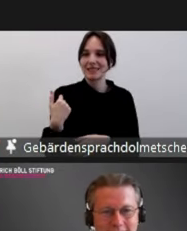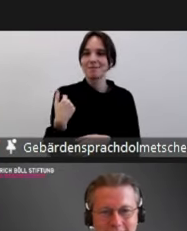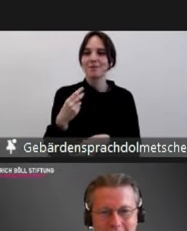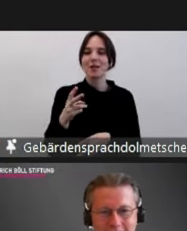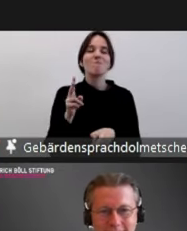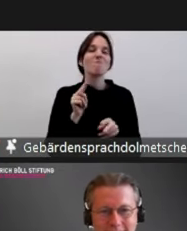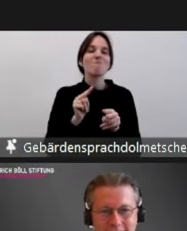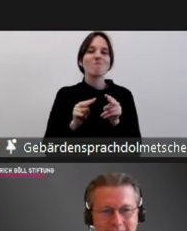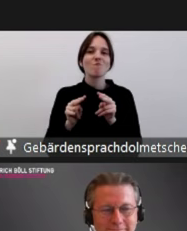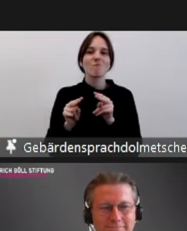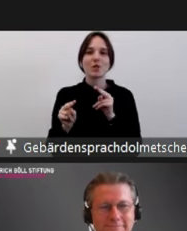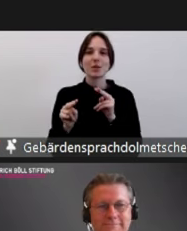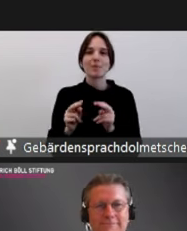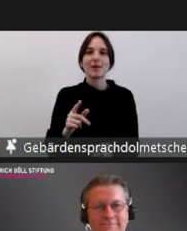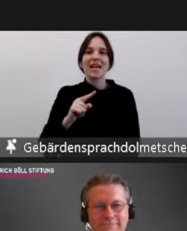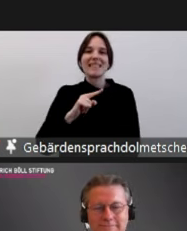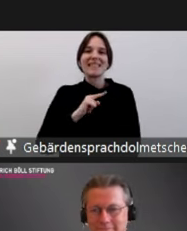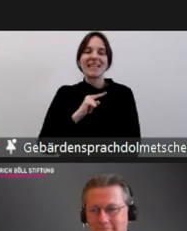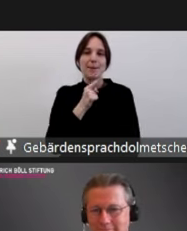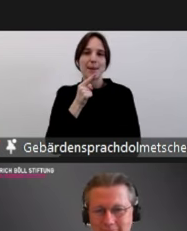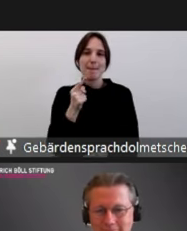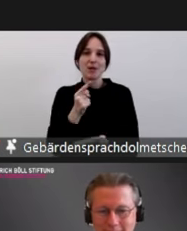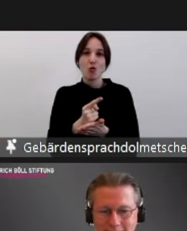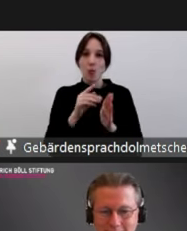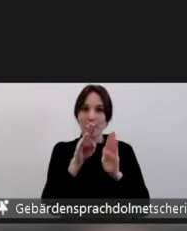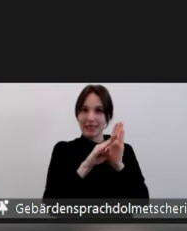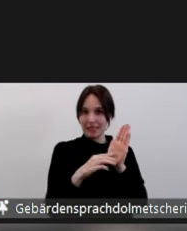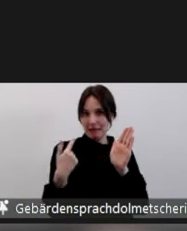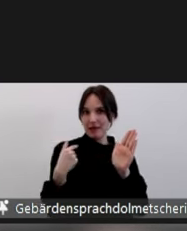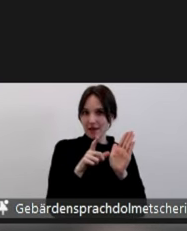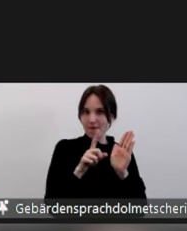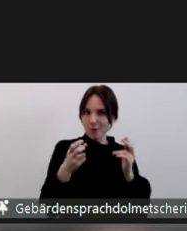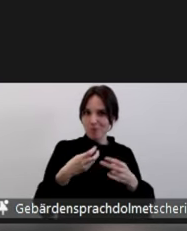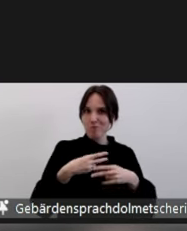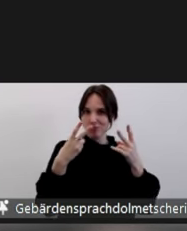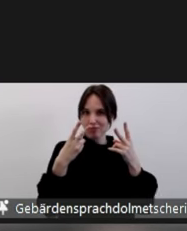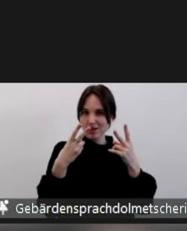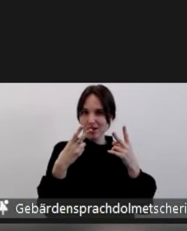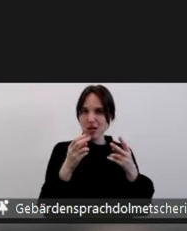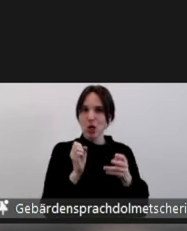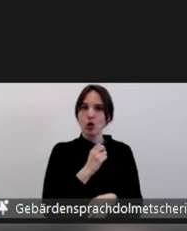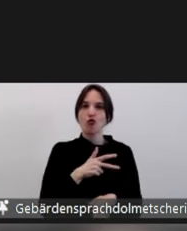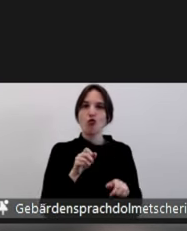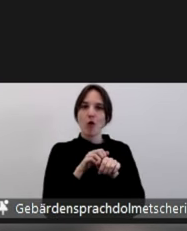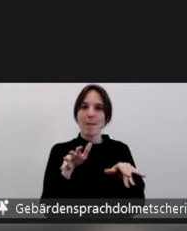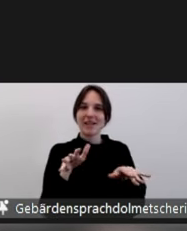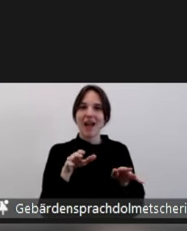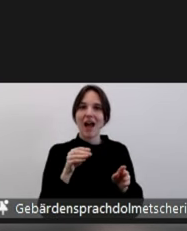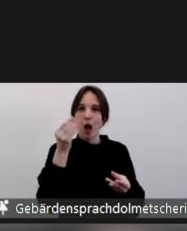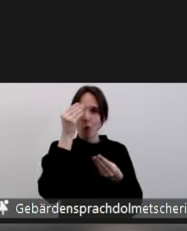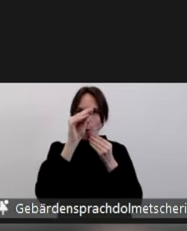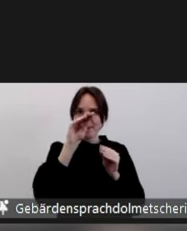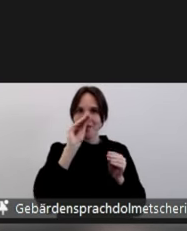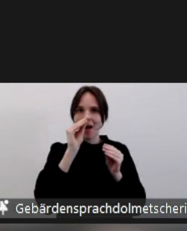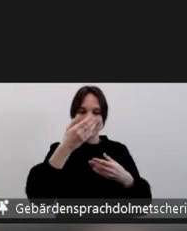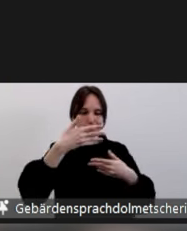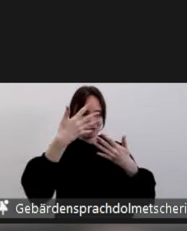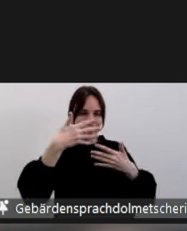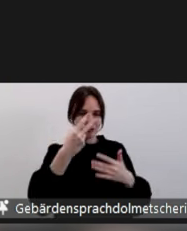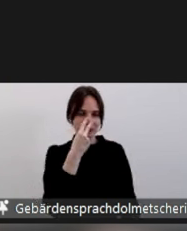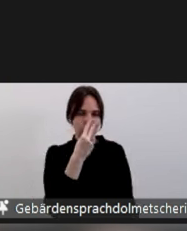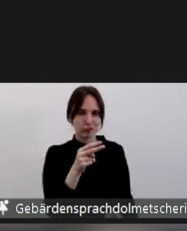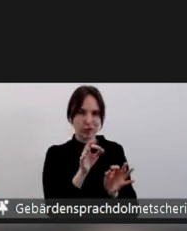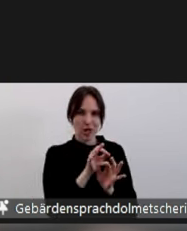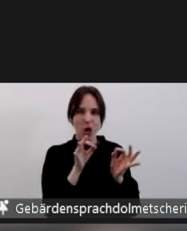zum Selbstbestimmungsgesetz anzugucken, was ja letzte Woche beschlossen wurde und heute hat eine